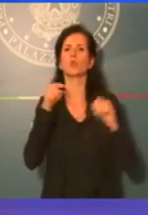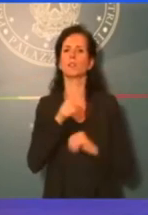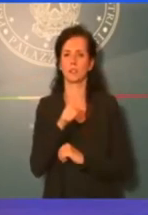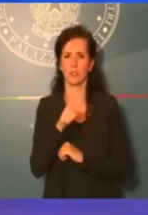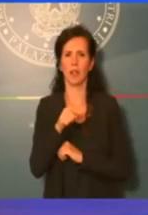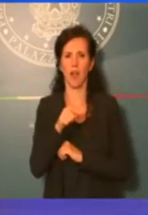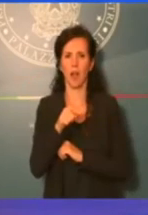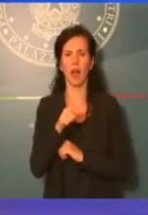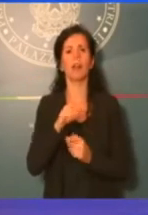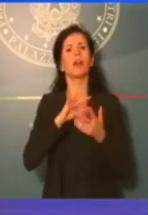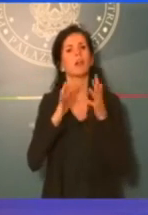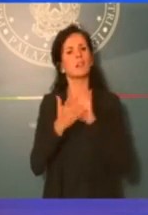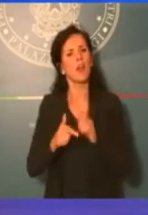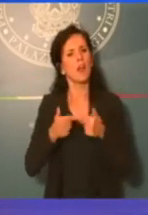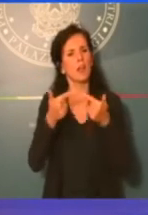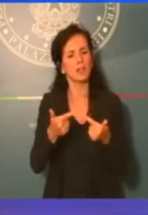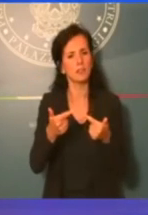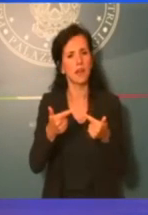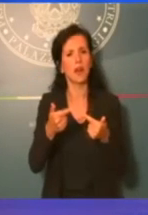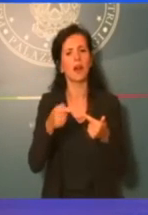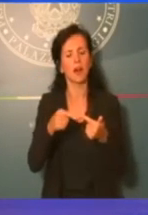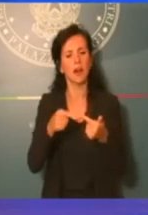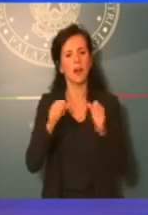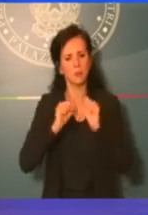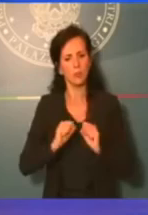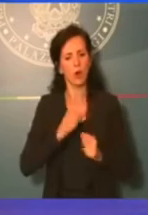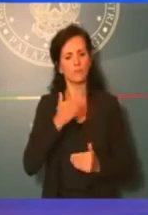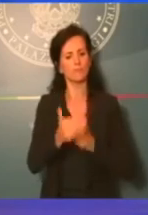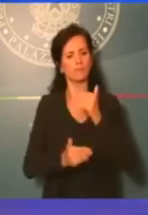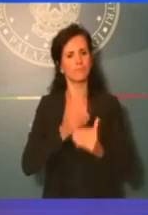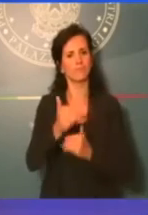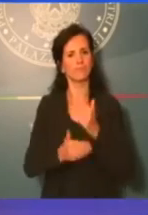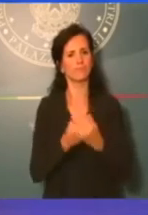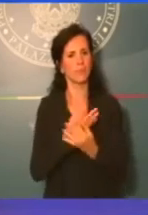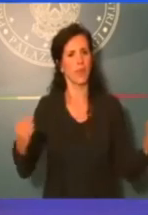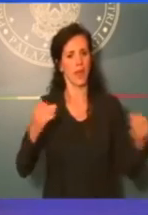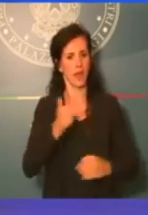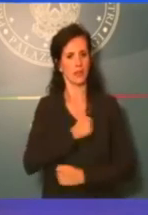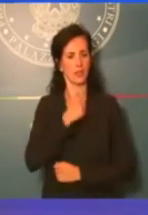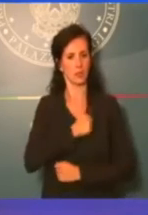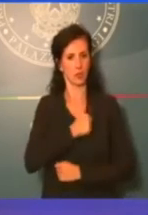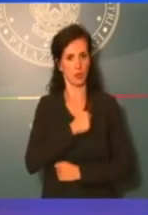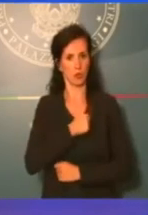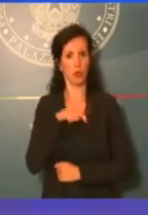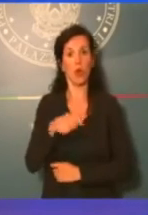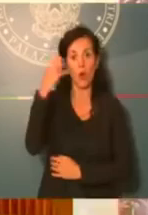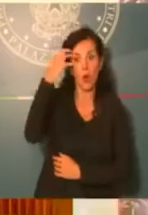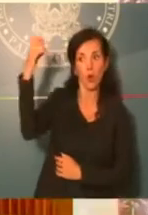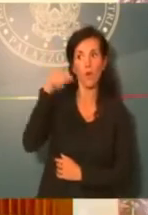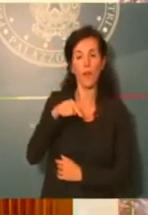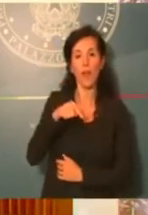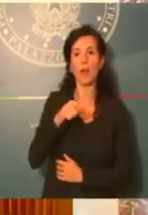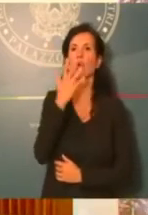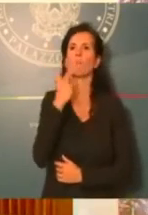compagnia nelle condizioni di camminare con le proprie gambe. Questo governo non vuole essere il governo che